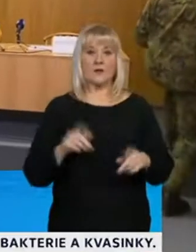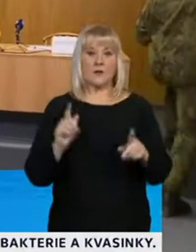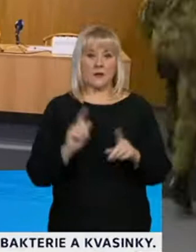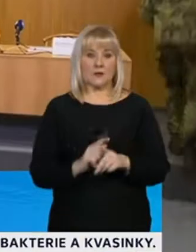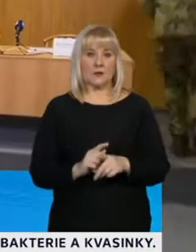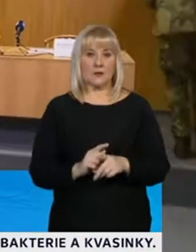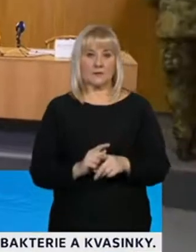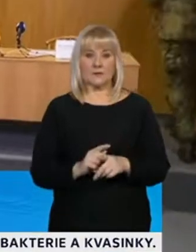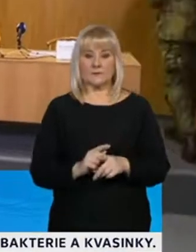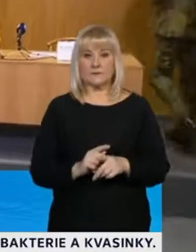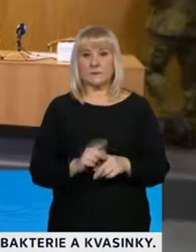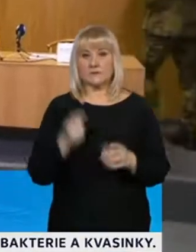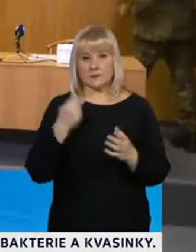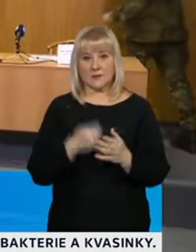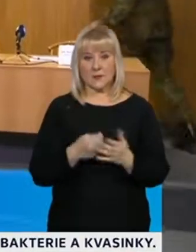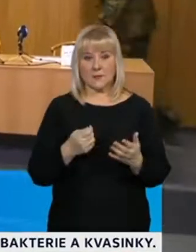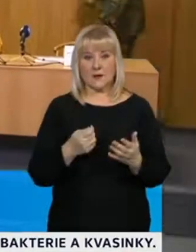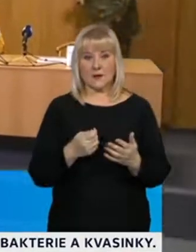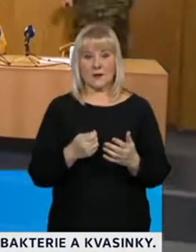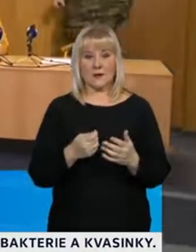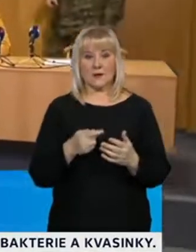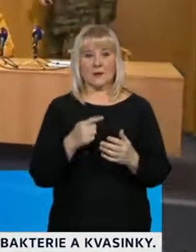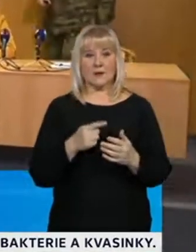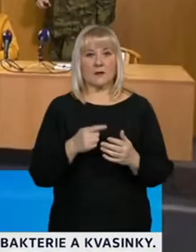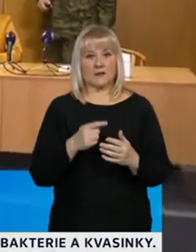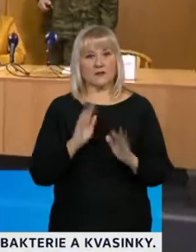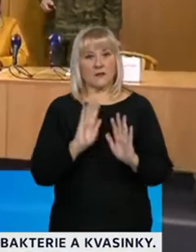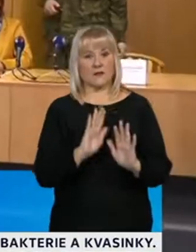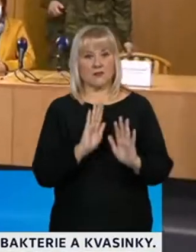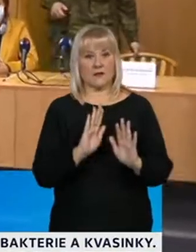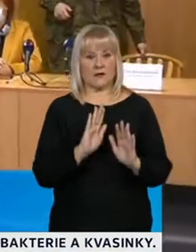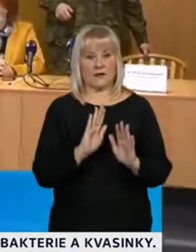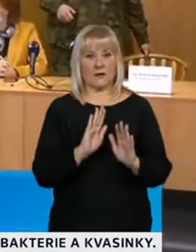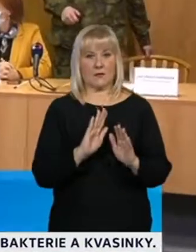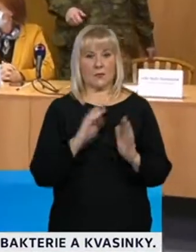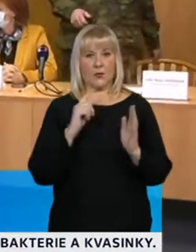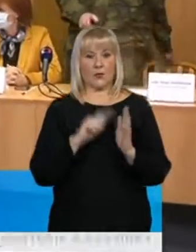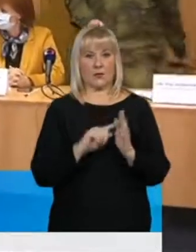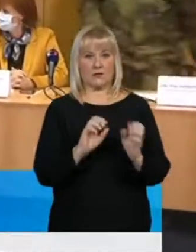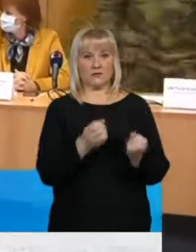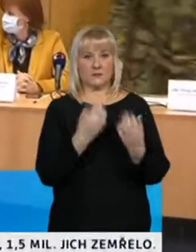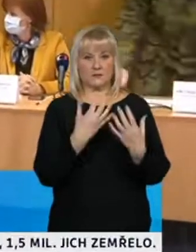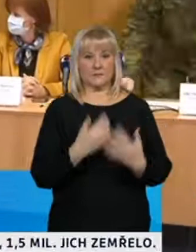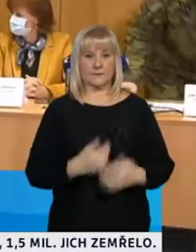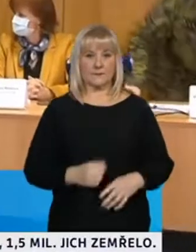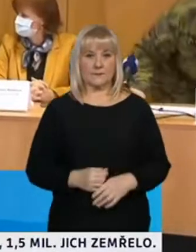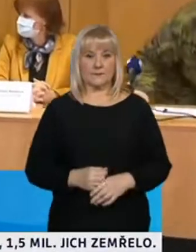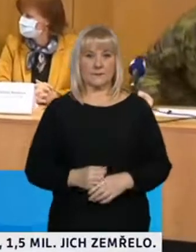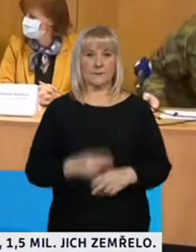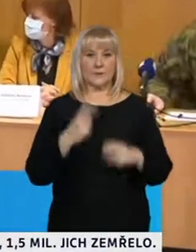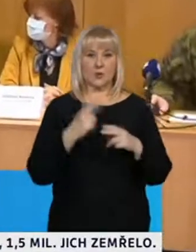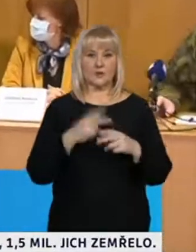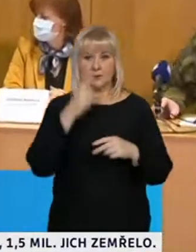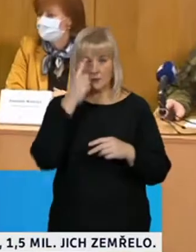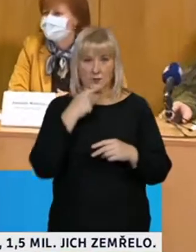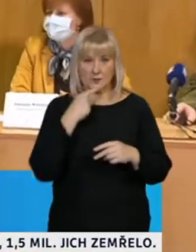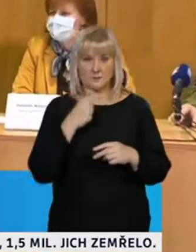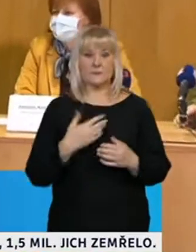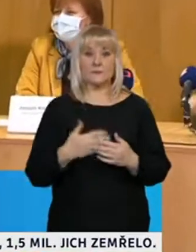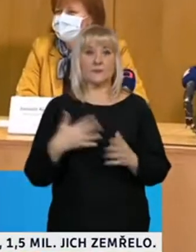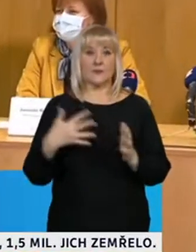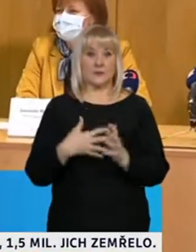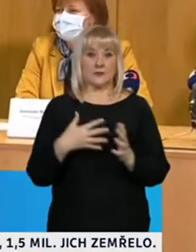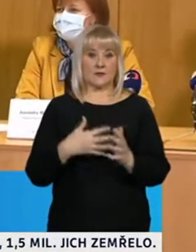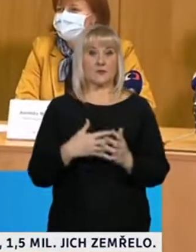Dá se tedy říct, že tu prezentaci tam prosím nechme v tom režimu, tak jak tam byl ten poslední obrázek. Testování